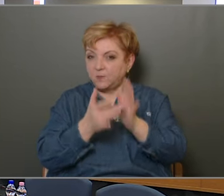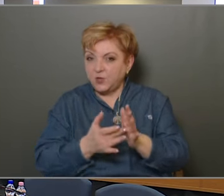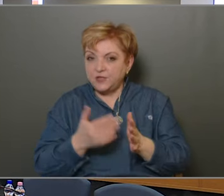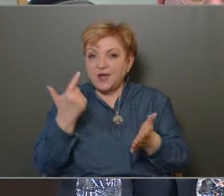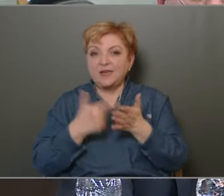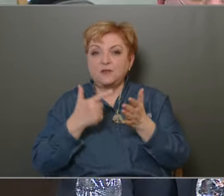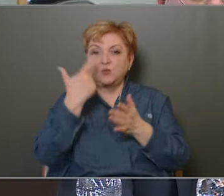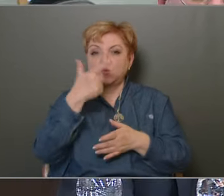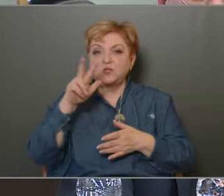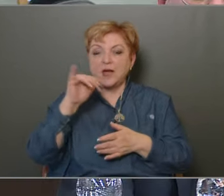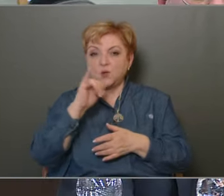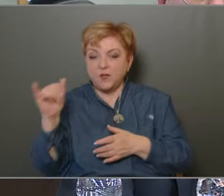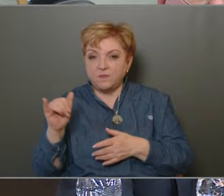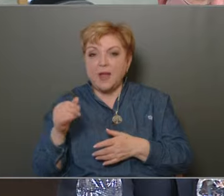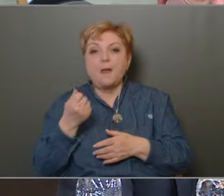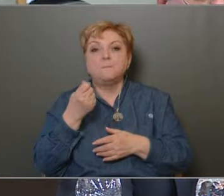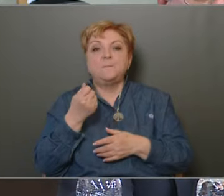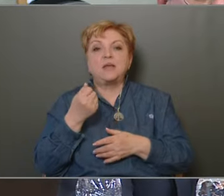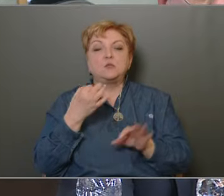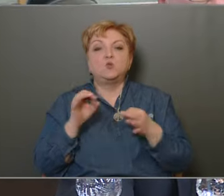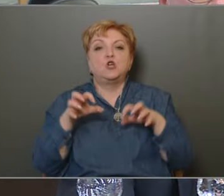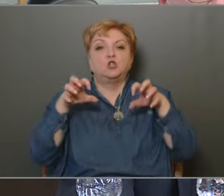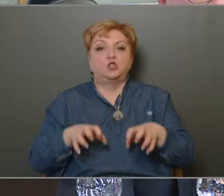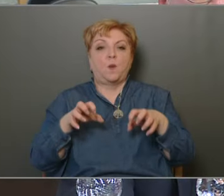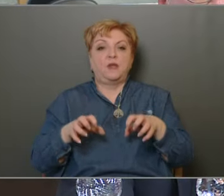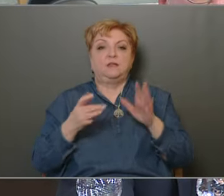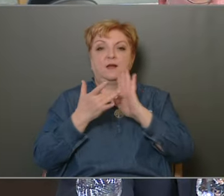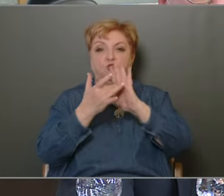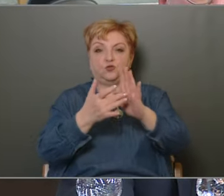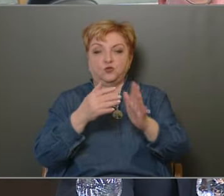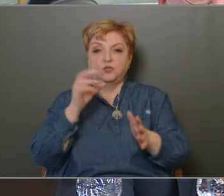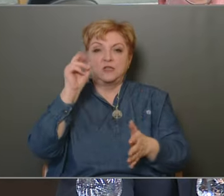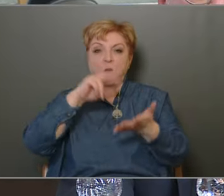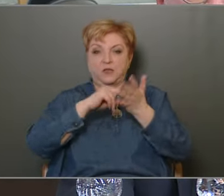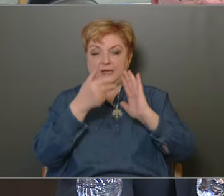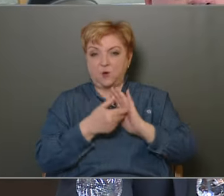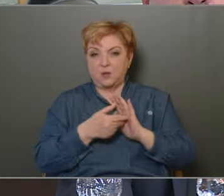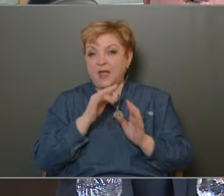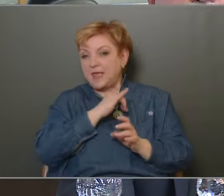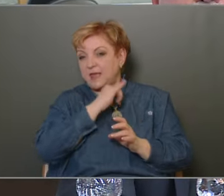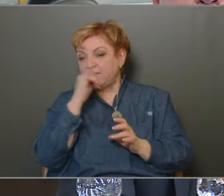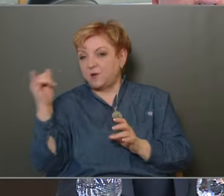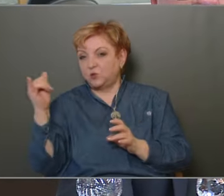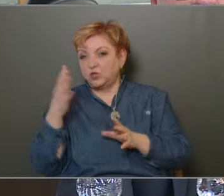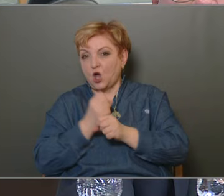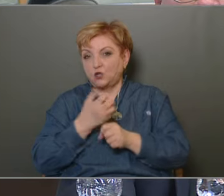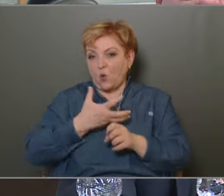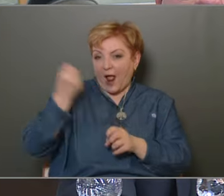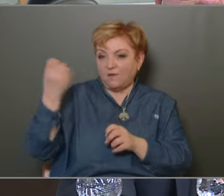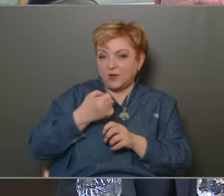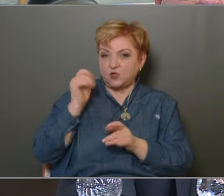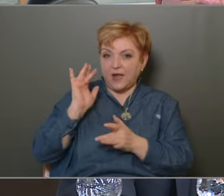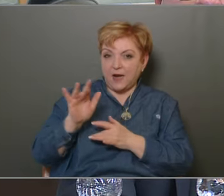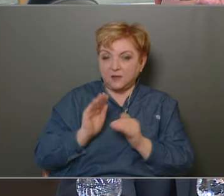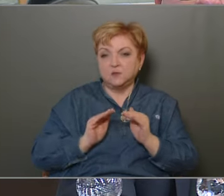2023-ban is pénzügyi stabilitás jellemezte a 13. kerületet. Az évek óta tartó elvonások ellenére a